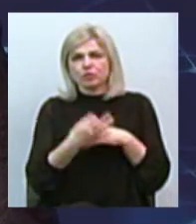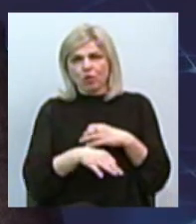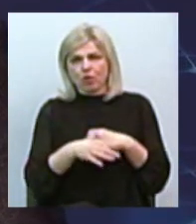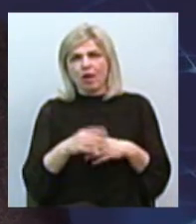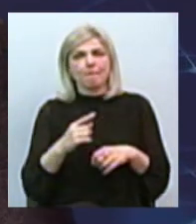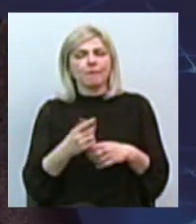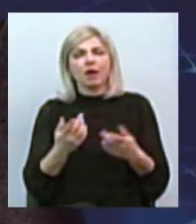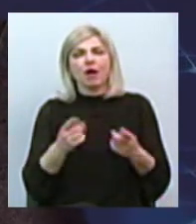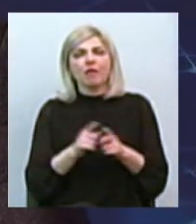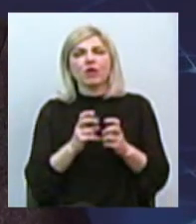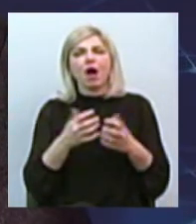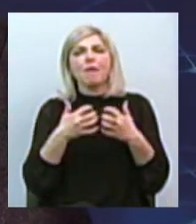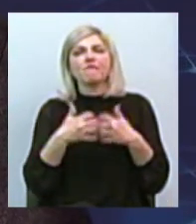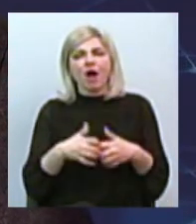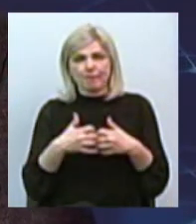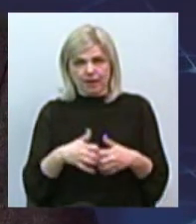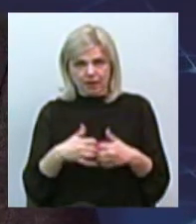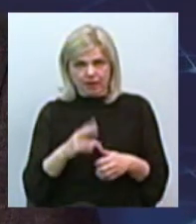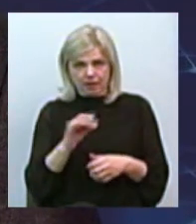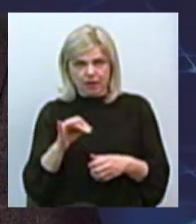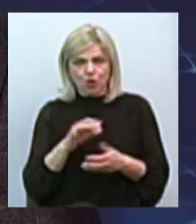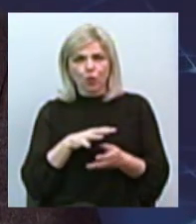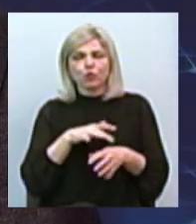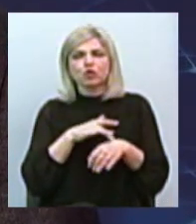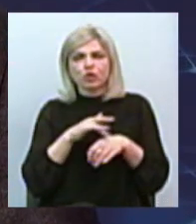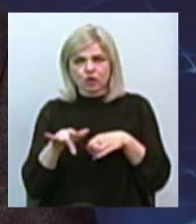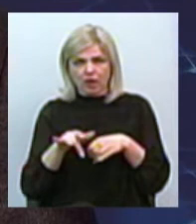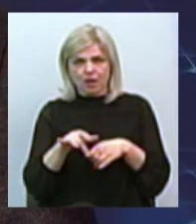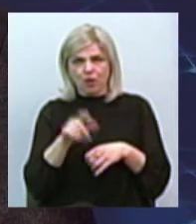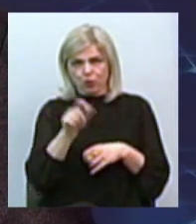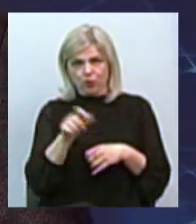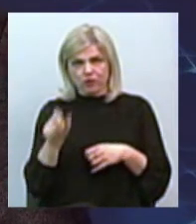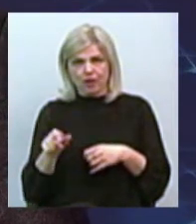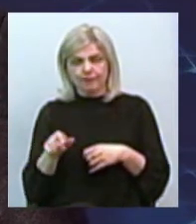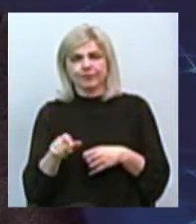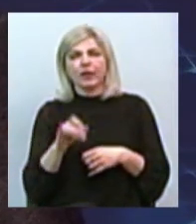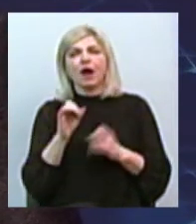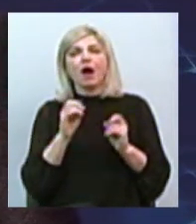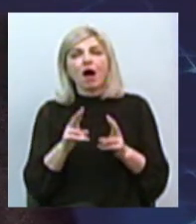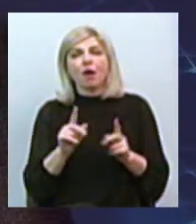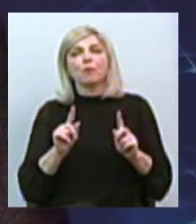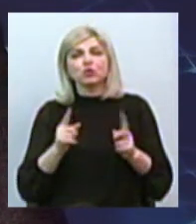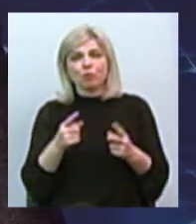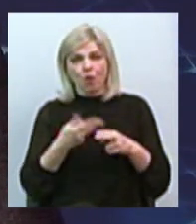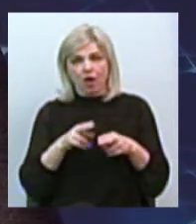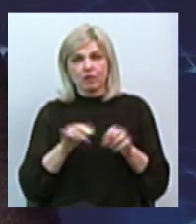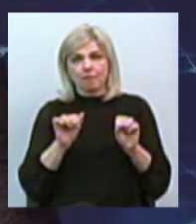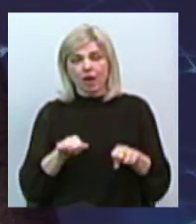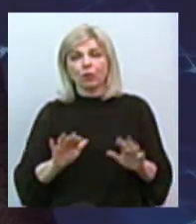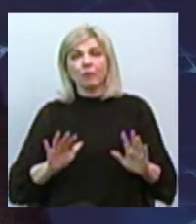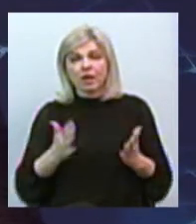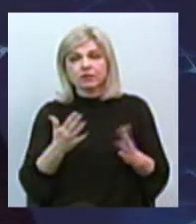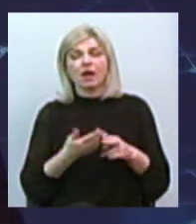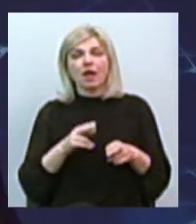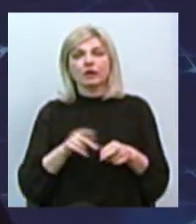просто машини, фабрики, уничтоження людей. Чому це і як це могло произойти? Це, навіть, то,